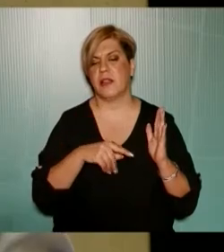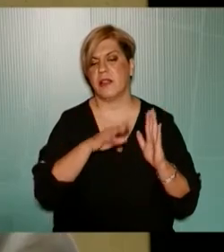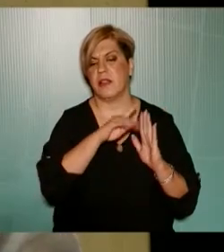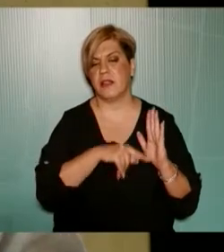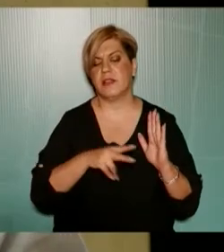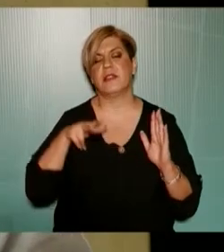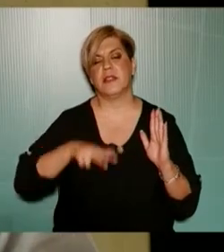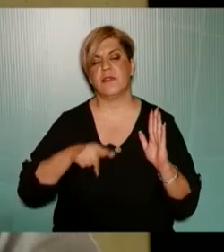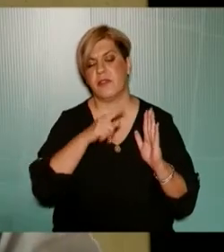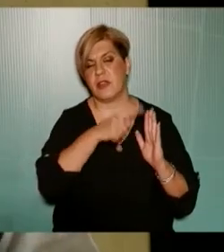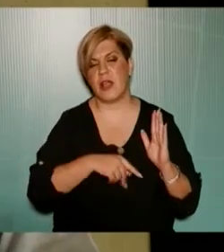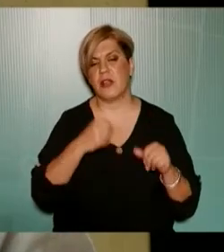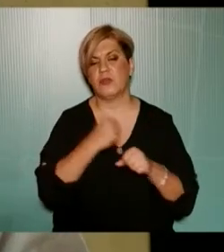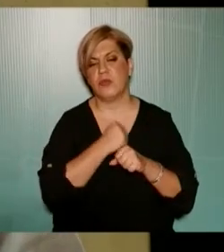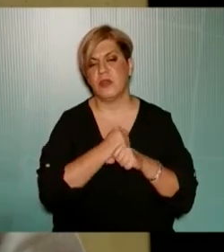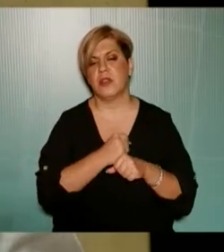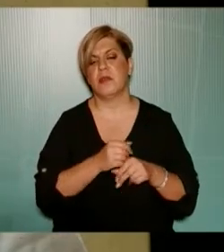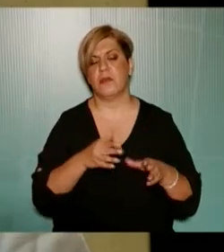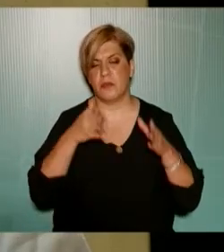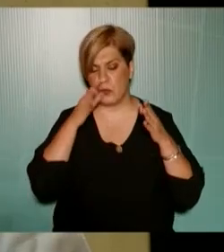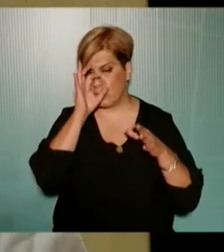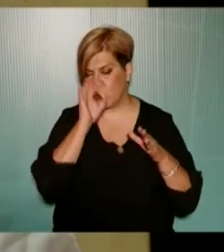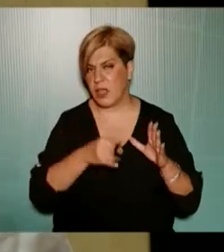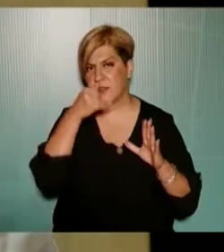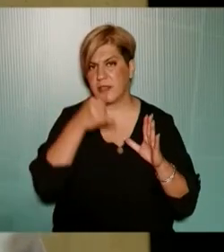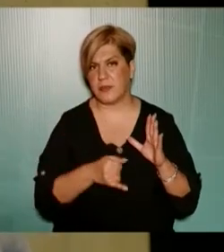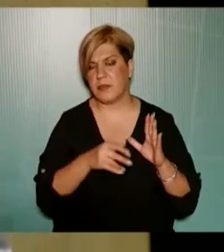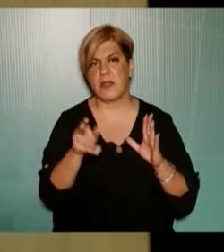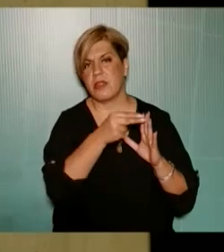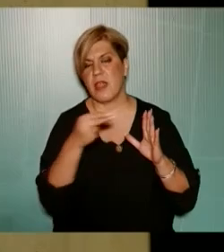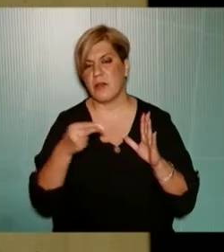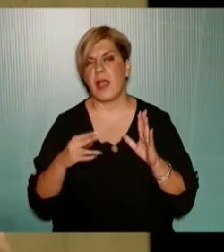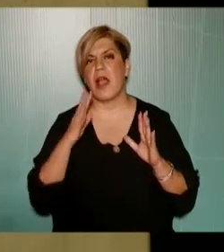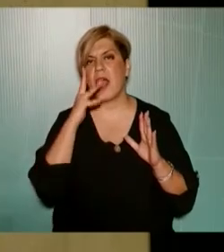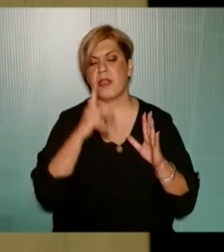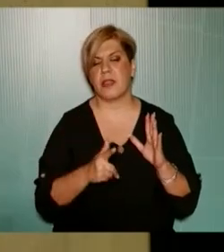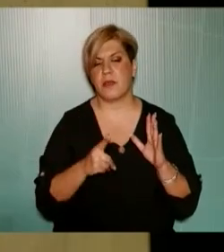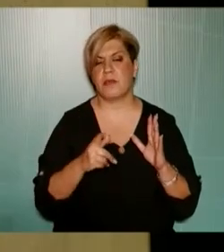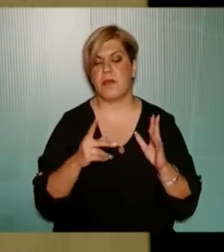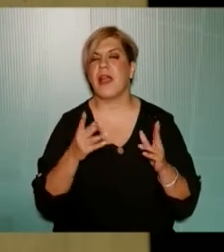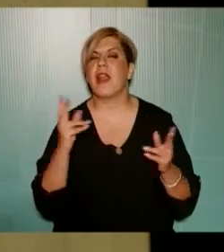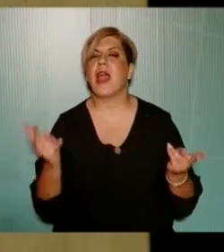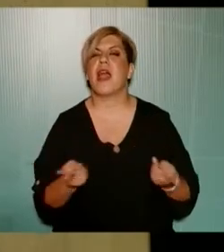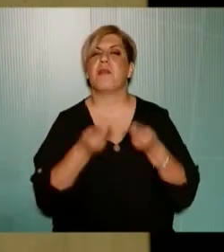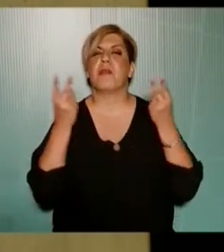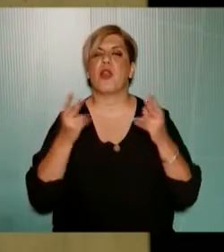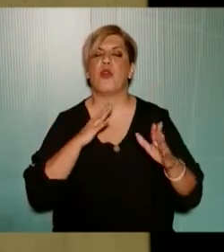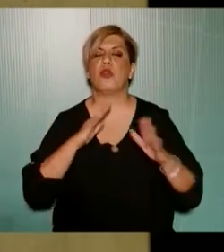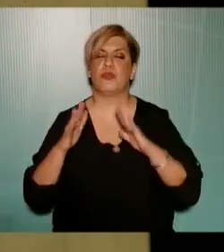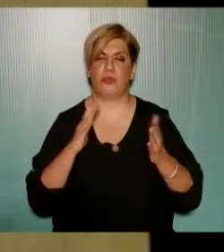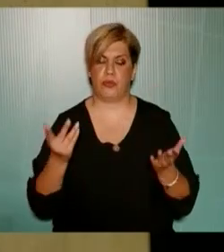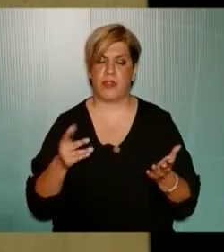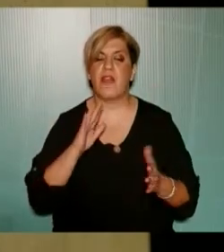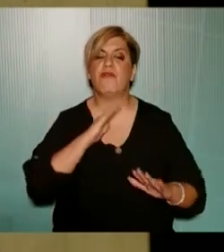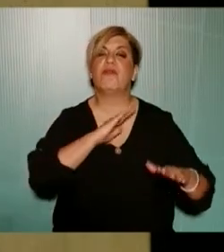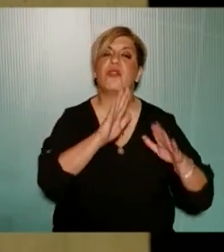στην κυβέρνηση ότι ασχολείται ουσιαστικά με θέματα καθημερινότητας με έναν επιπόλαιο τρόπο και δεν φροντίζει